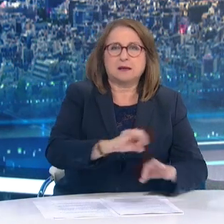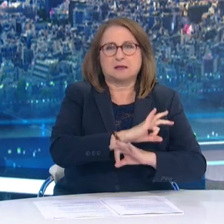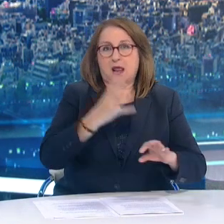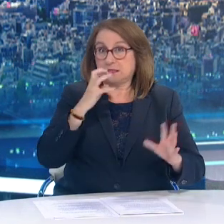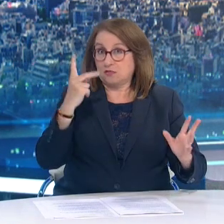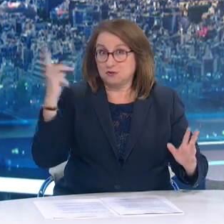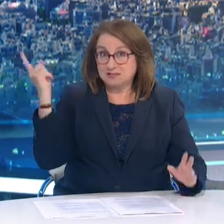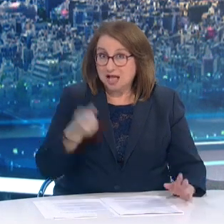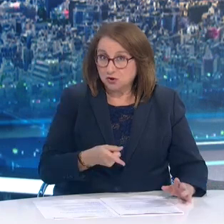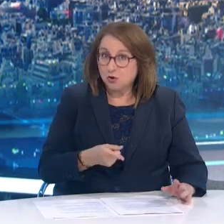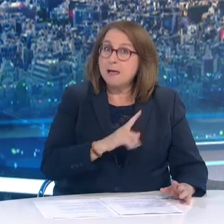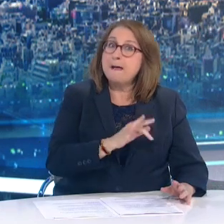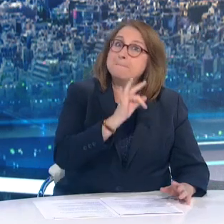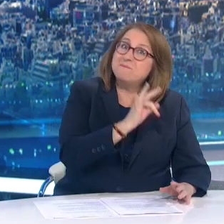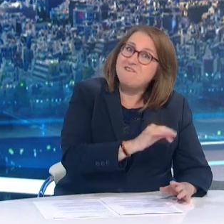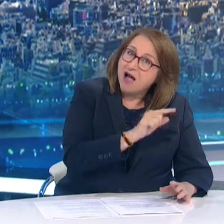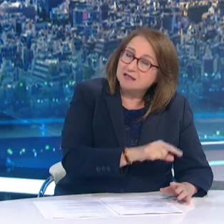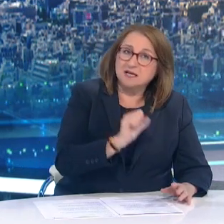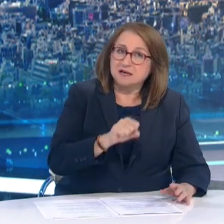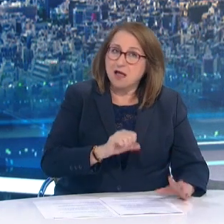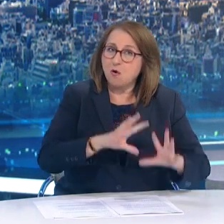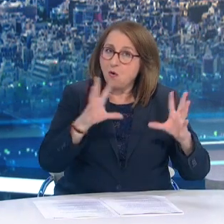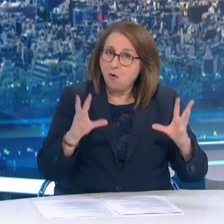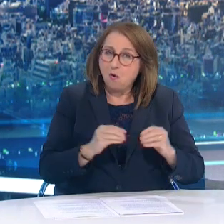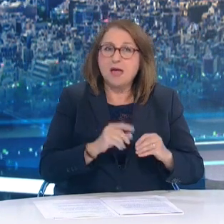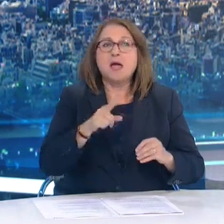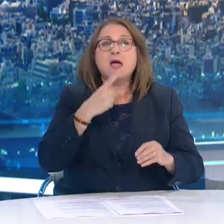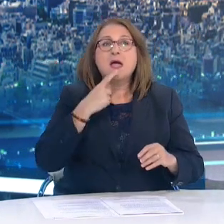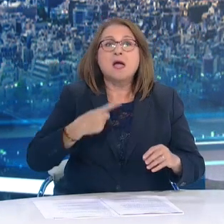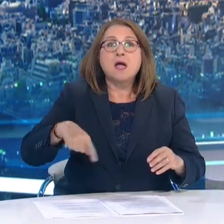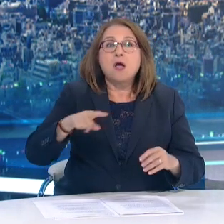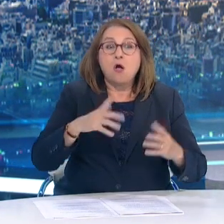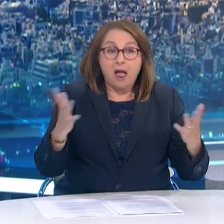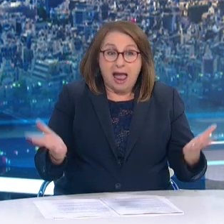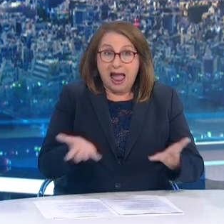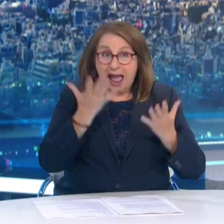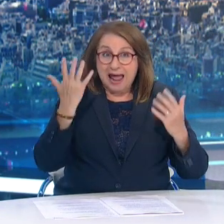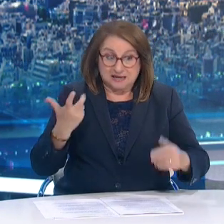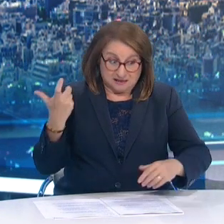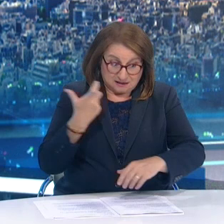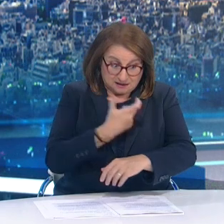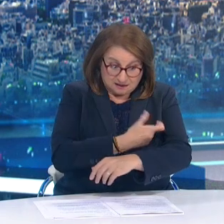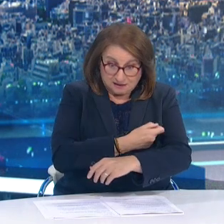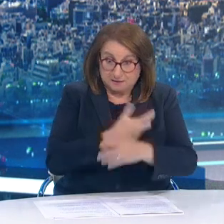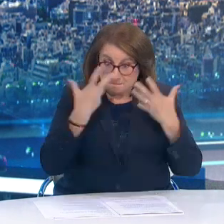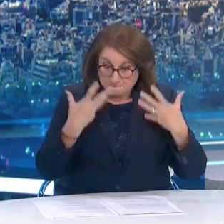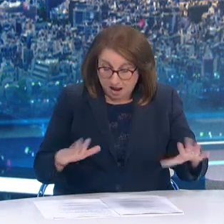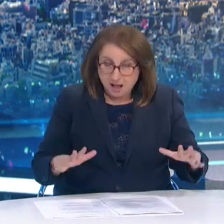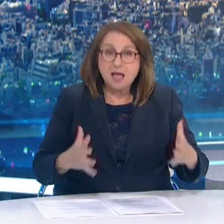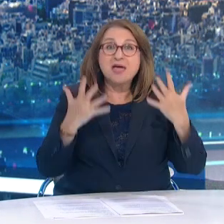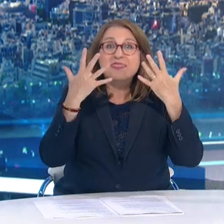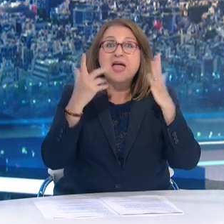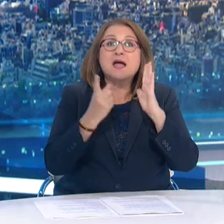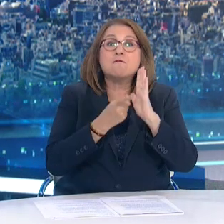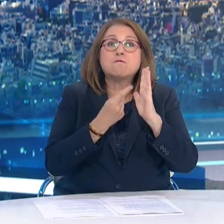στέλεχος ΔΕΛΤΑ σε άτομα ηλικίας πάνω από 50 προκύπτει 10 φορές χαμηλότερος κίνδυνος θανάτου σε εμβολιασμένους έναντι μη